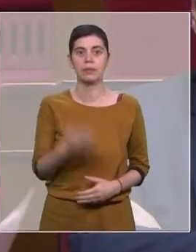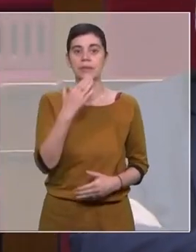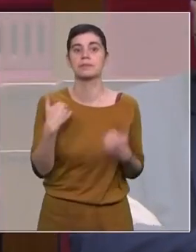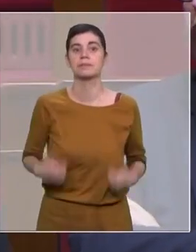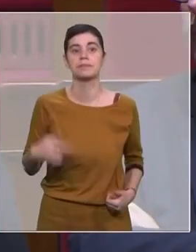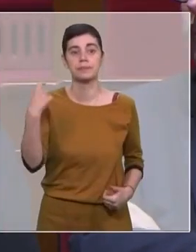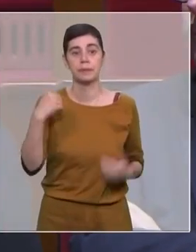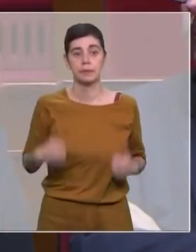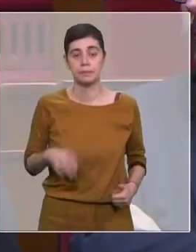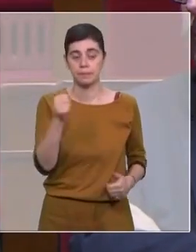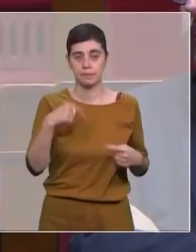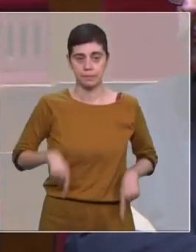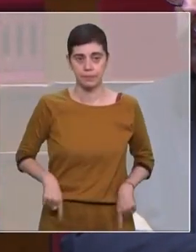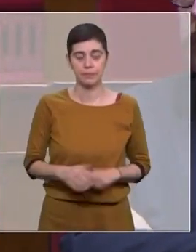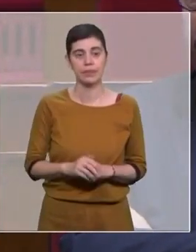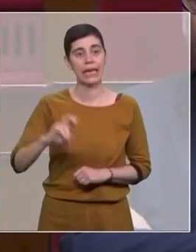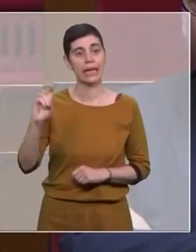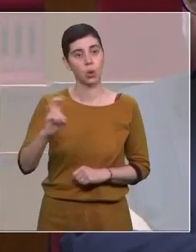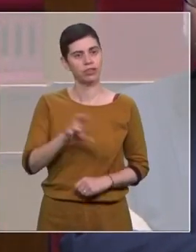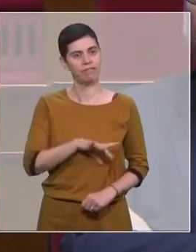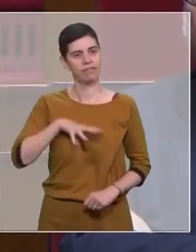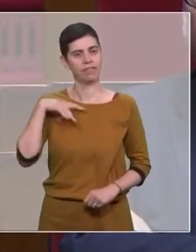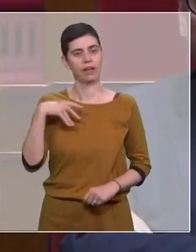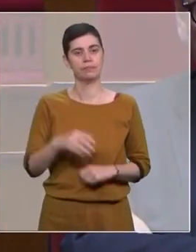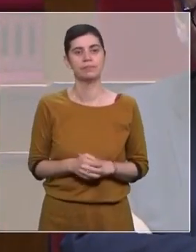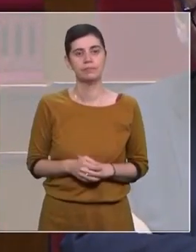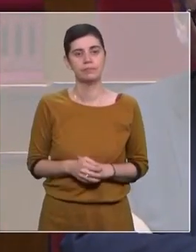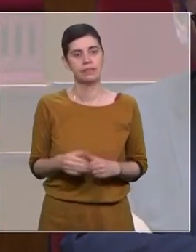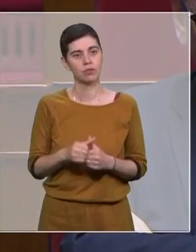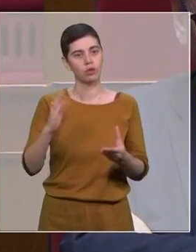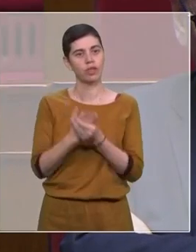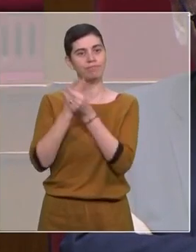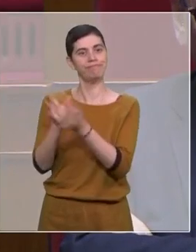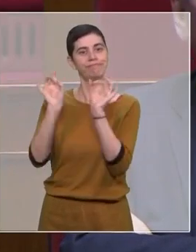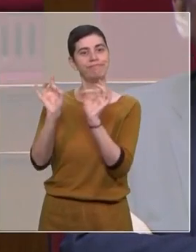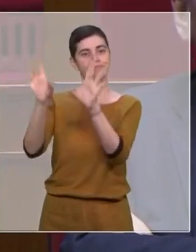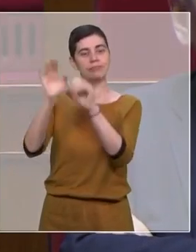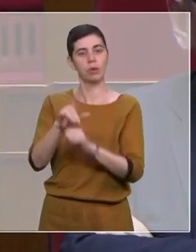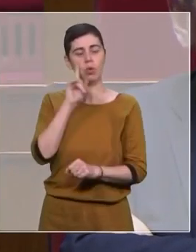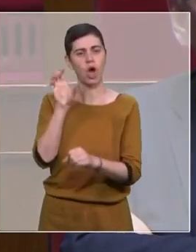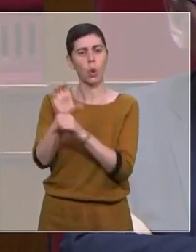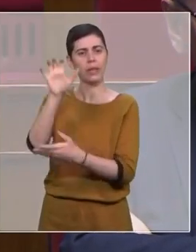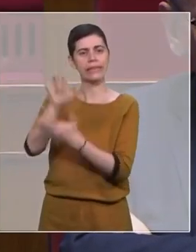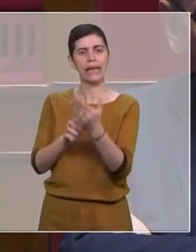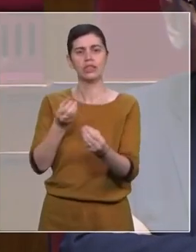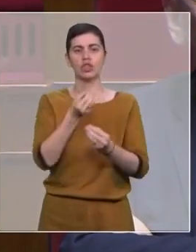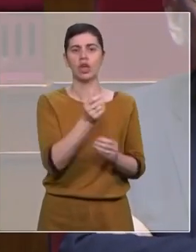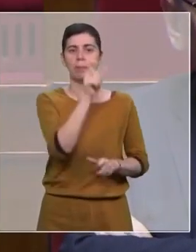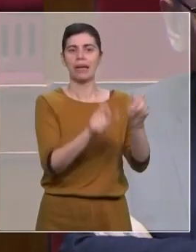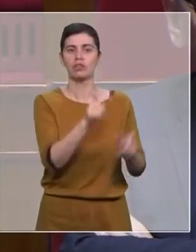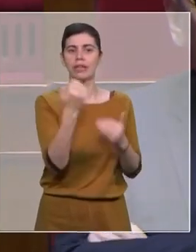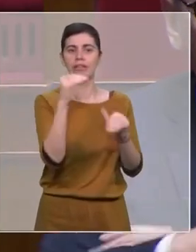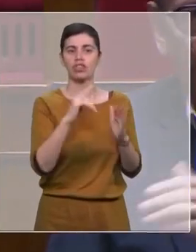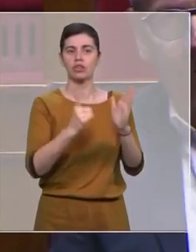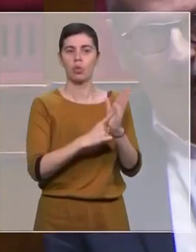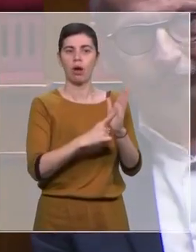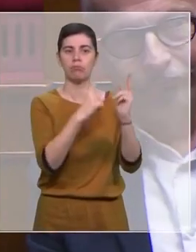Madame la Première Ministre, les écologistes sont fiers d'avoir porté une motion de rejet comme un texte qui affaiblissait les droits des étrangers et